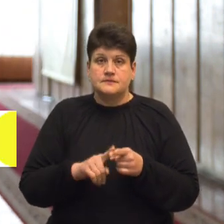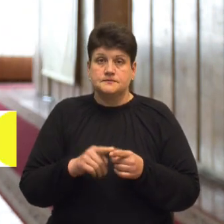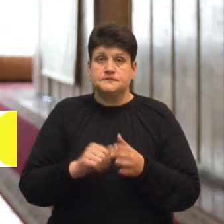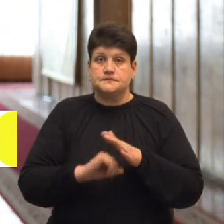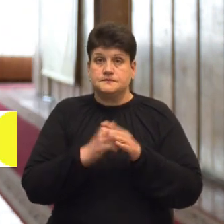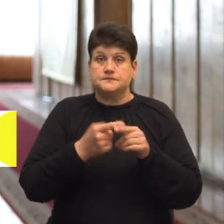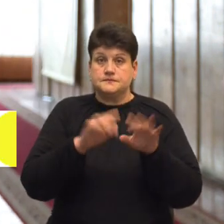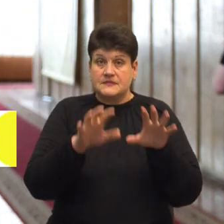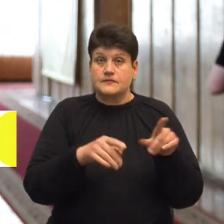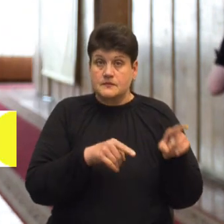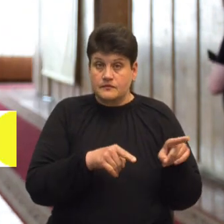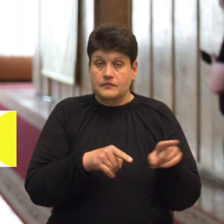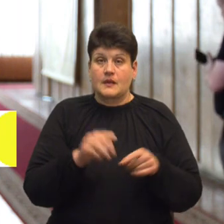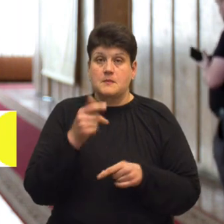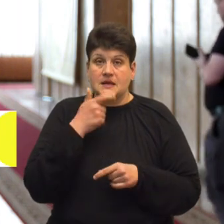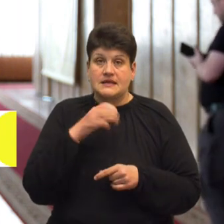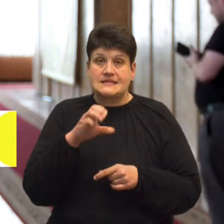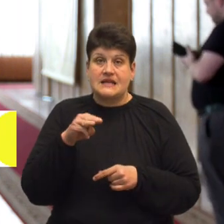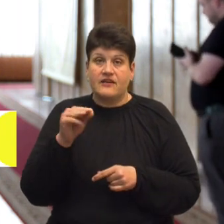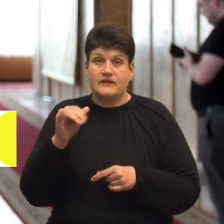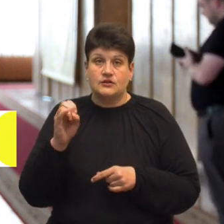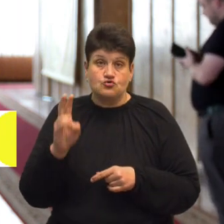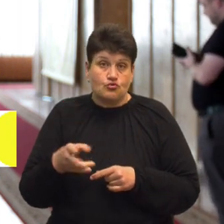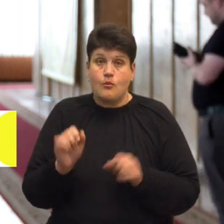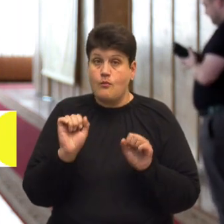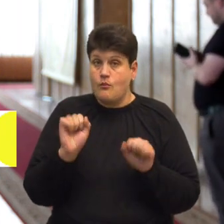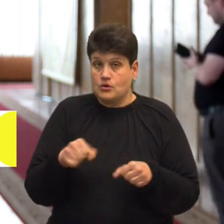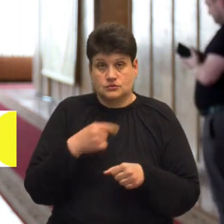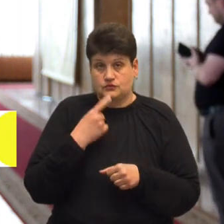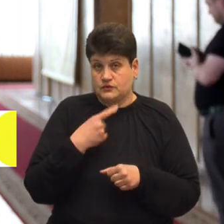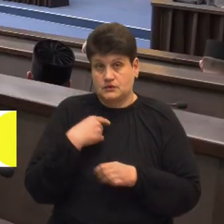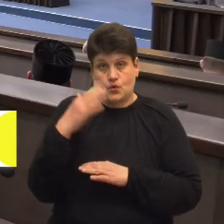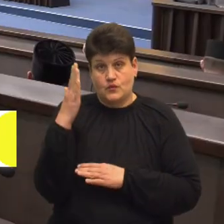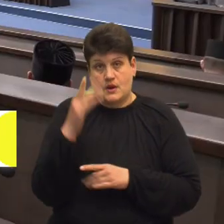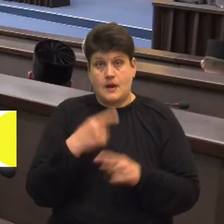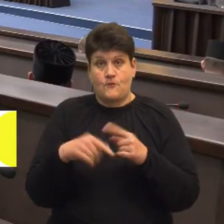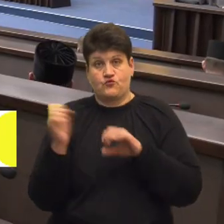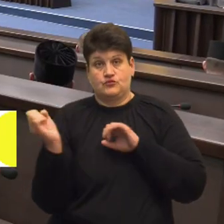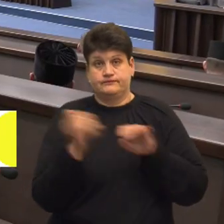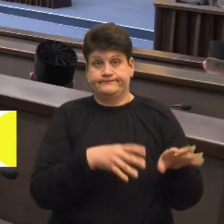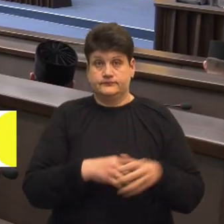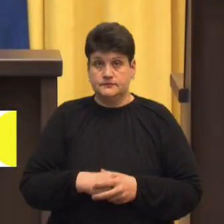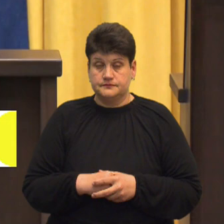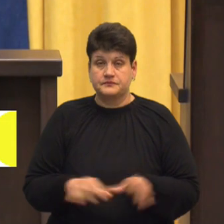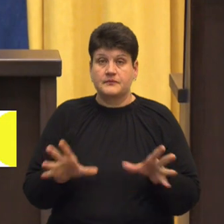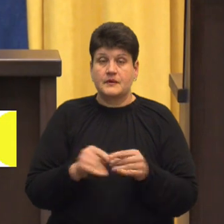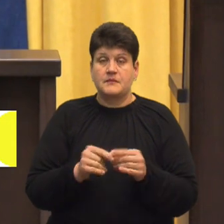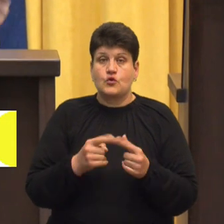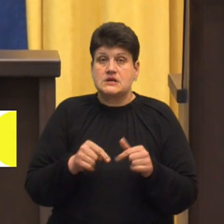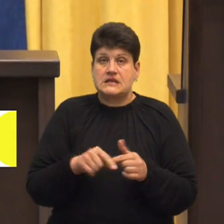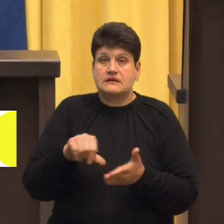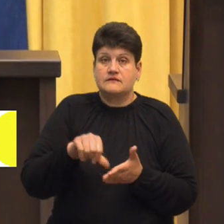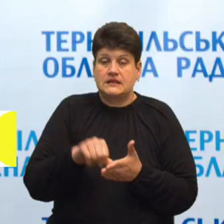Верховної Ради, пан Стефанчук просто може його не винести на голосування і повернути його назад. Співорганізатором форуму виступила